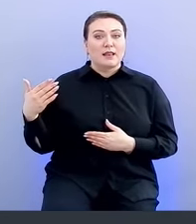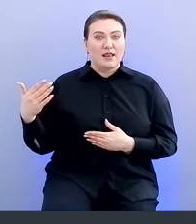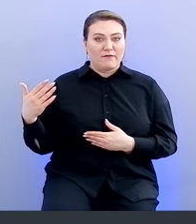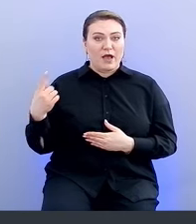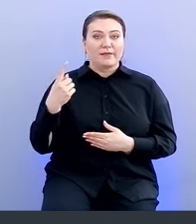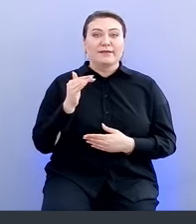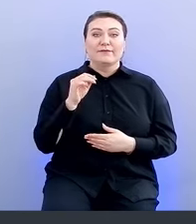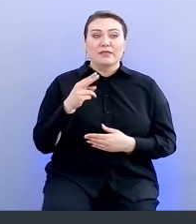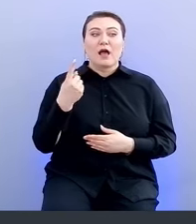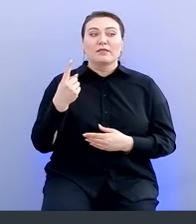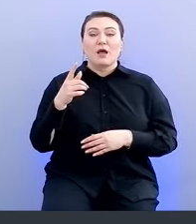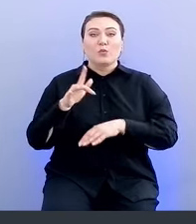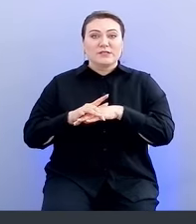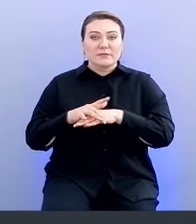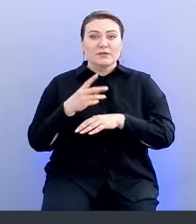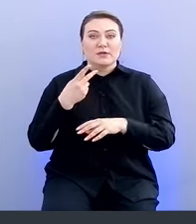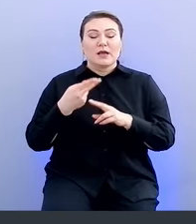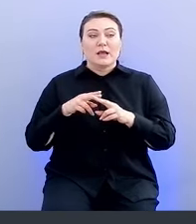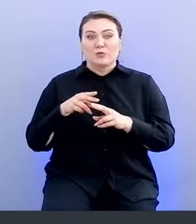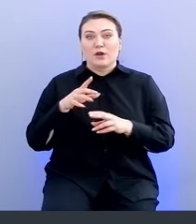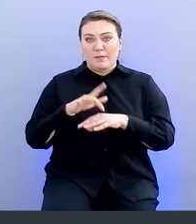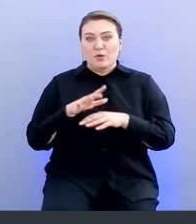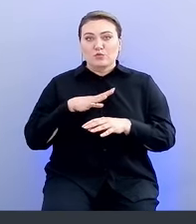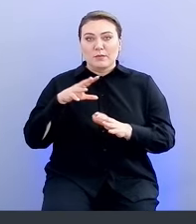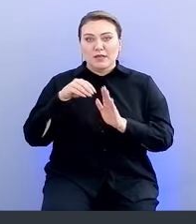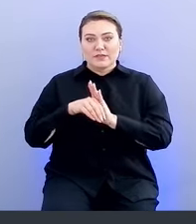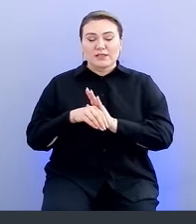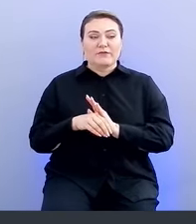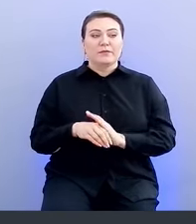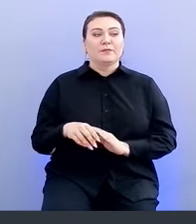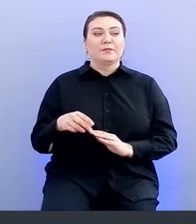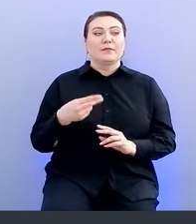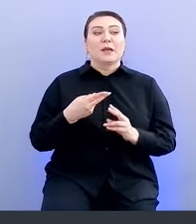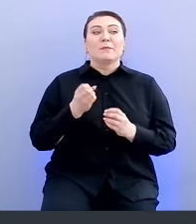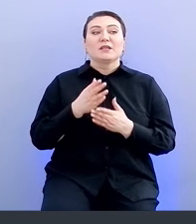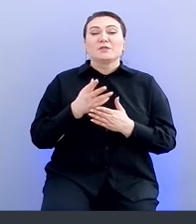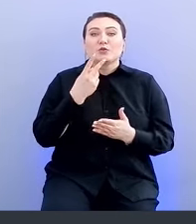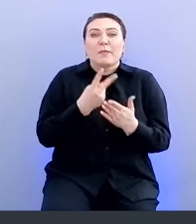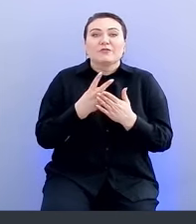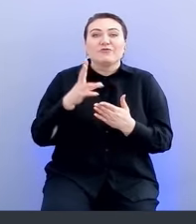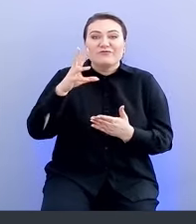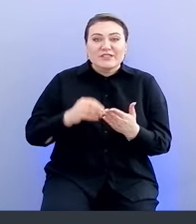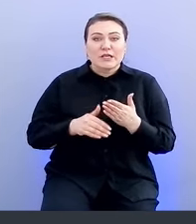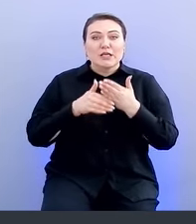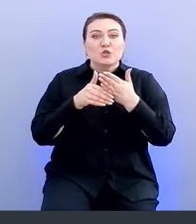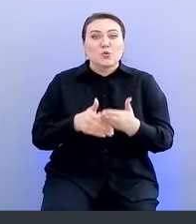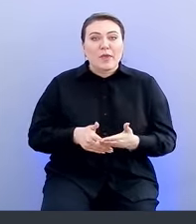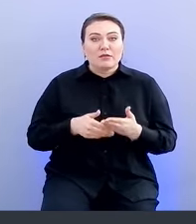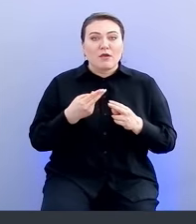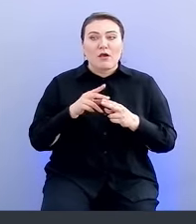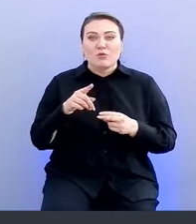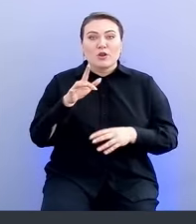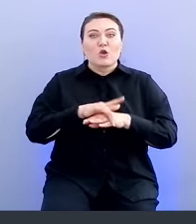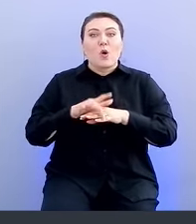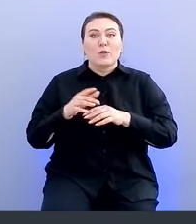одна уязвимость, обнаруженная составом, и при этом сразу показываются все инструменты, которые ее